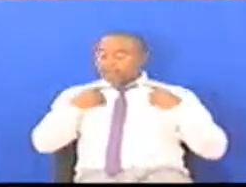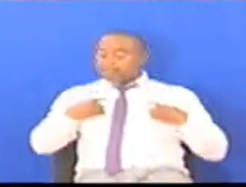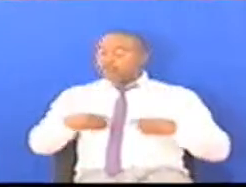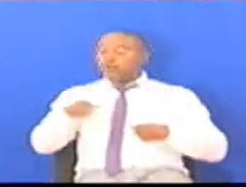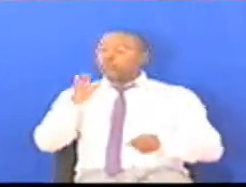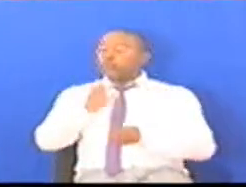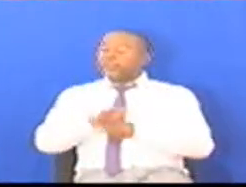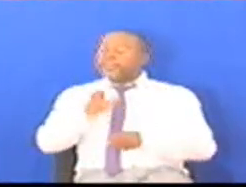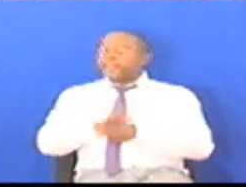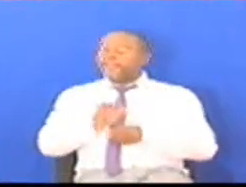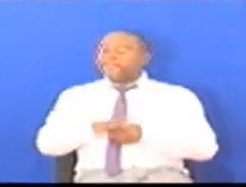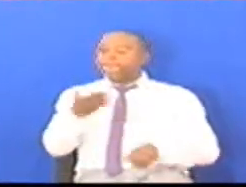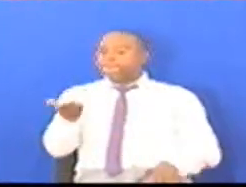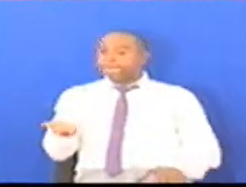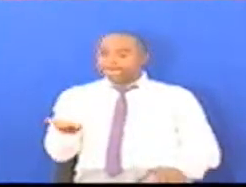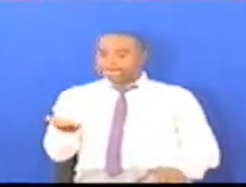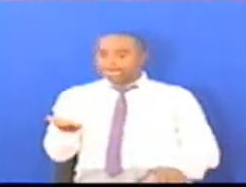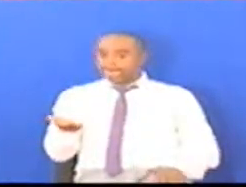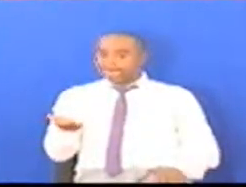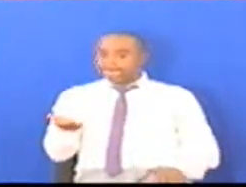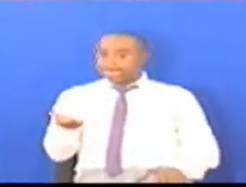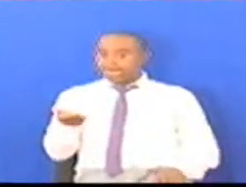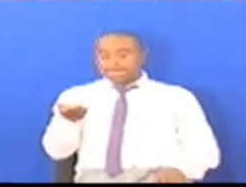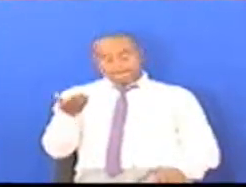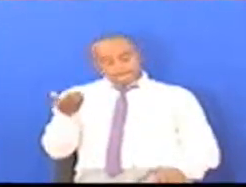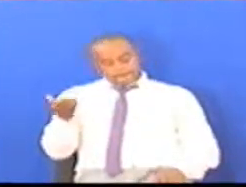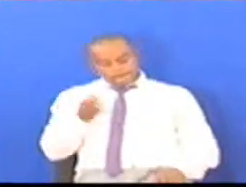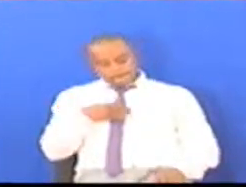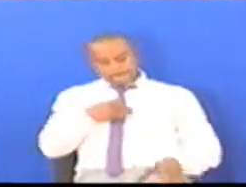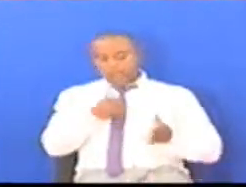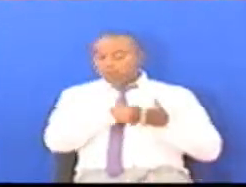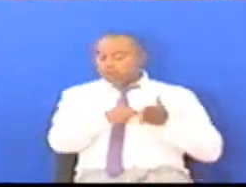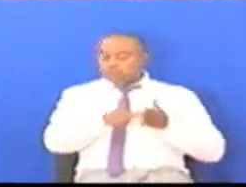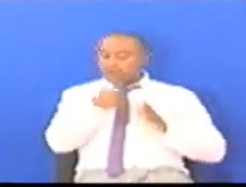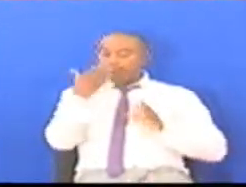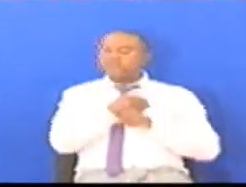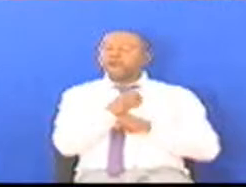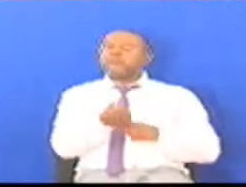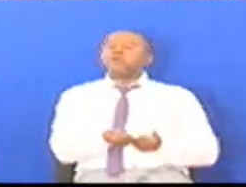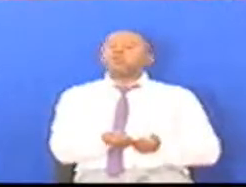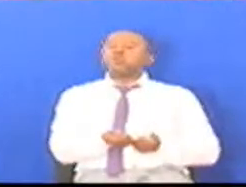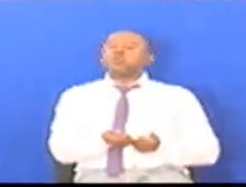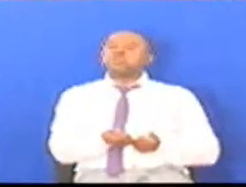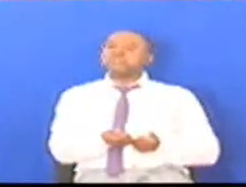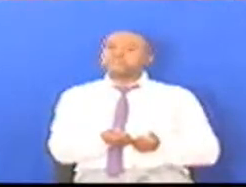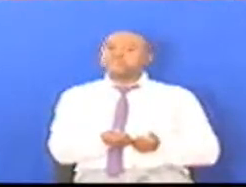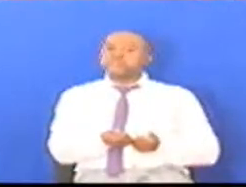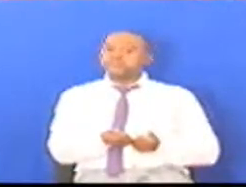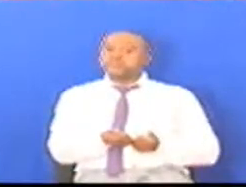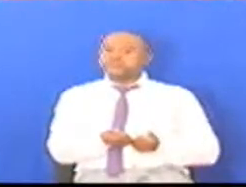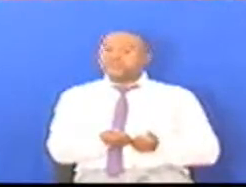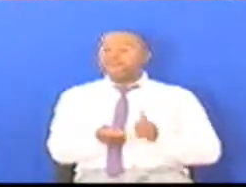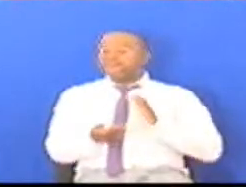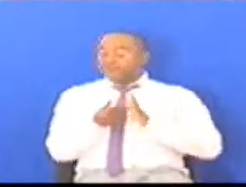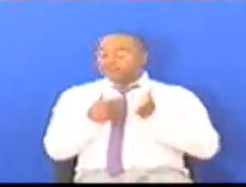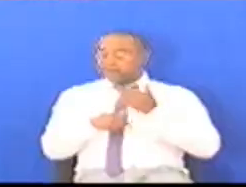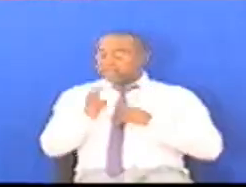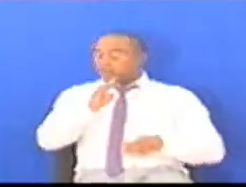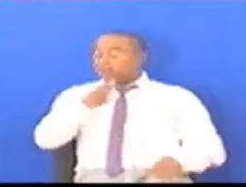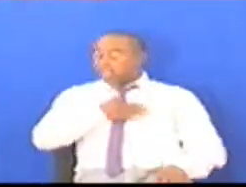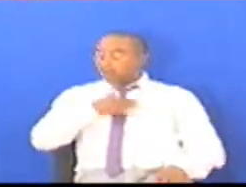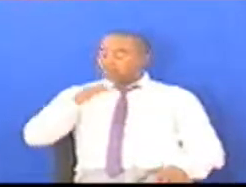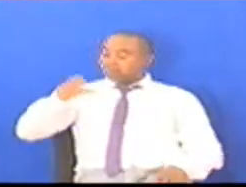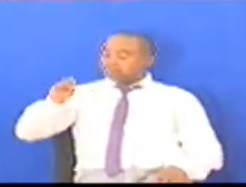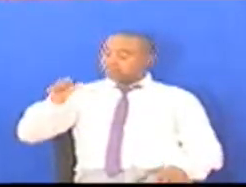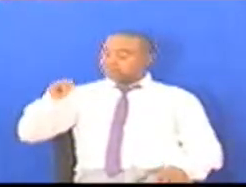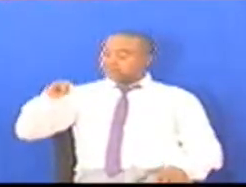metoka Wakiwa hajalipwa Mafawiao Kama wajimbo Nanii Wilayangu ya same mashariki